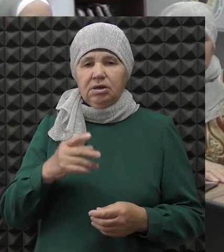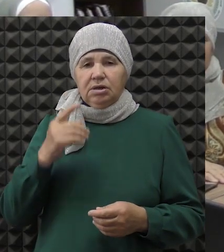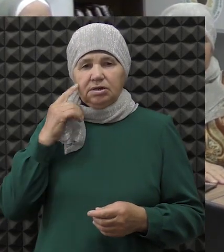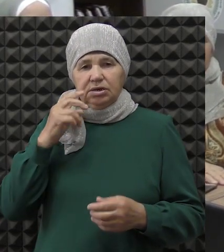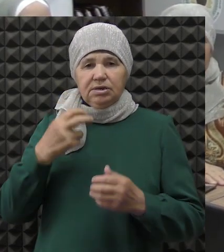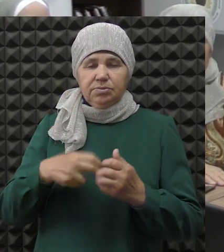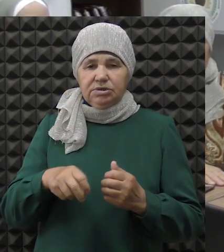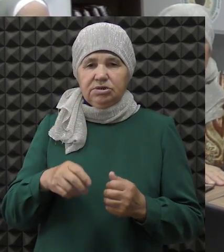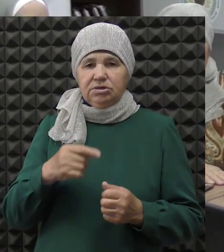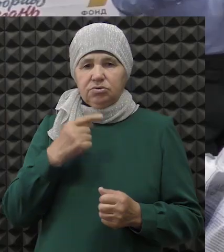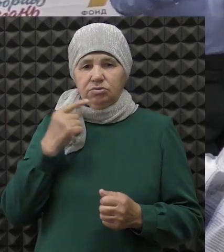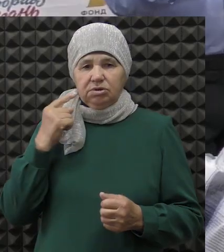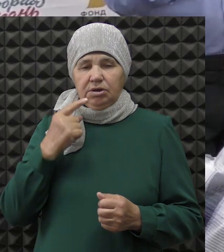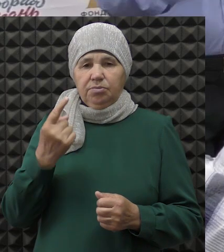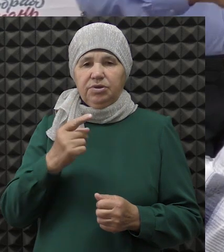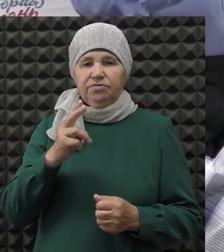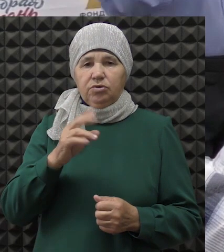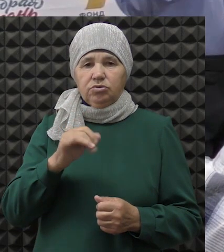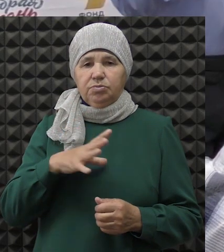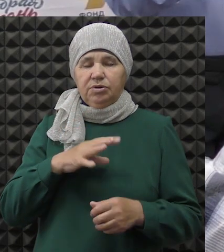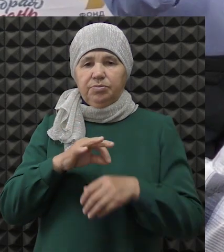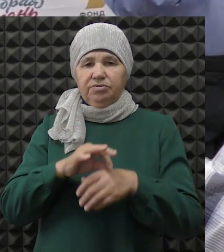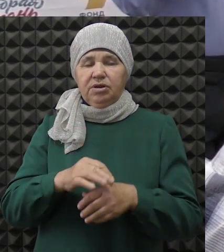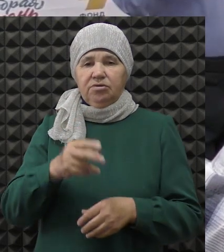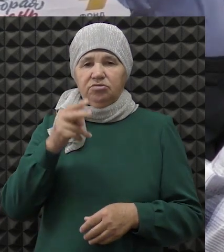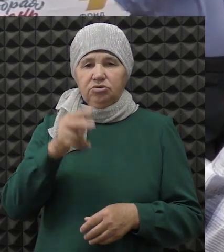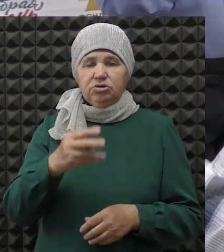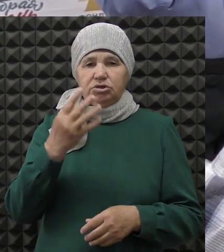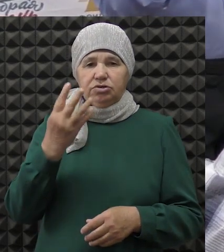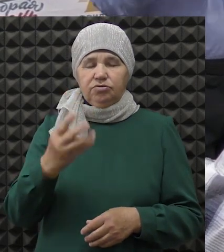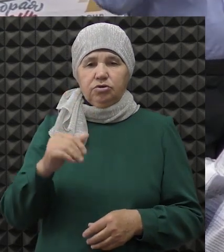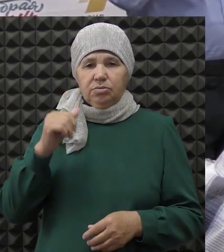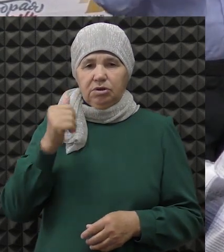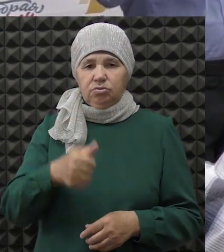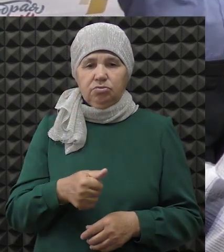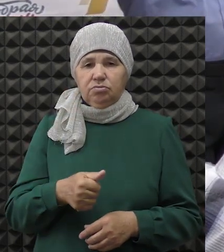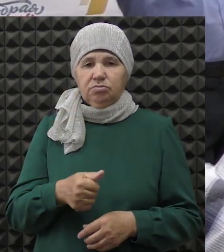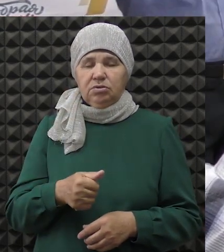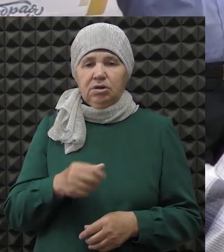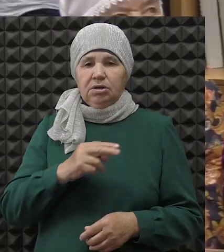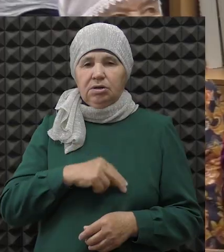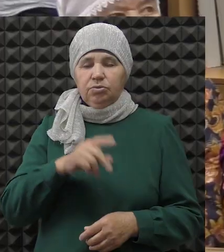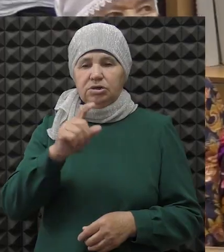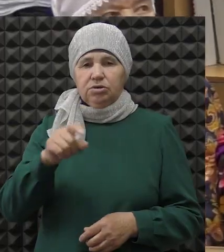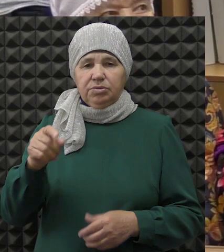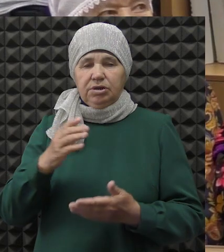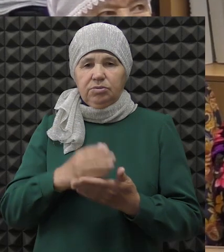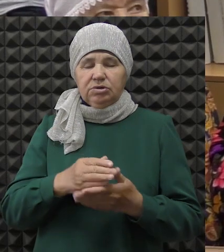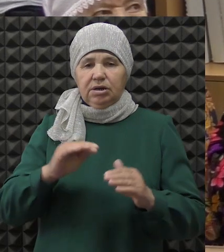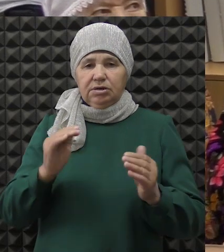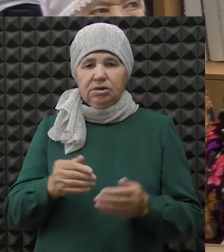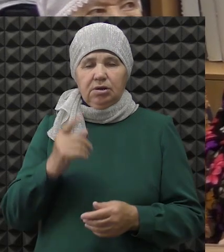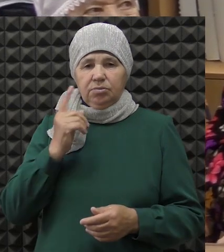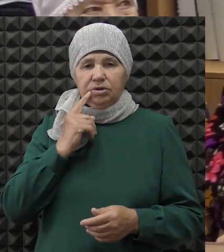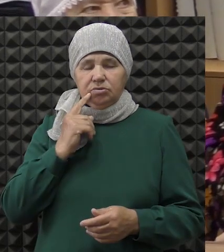глухих и слабослышащих. Первые курсы для них были проведены еще в 2004 году. Работа с людьми, имеющими